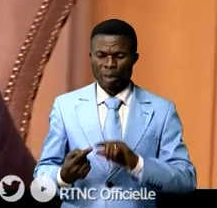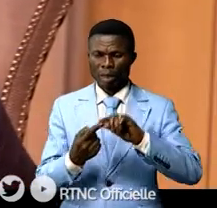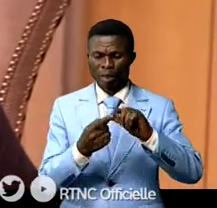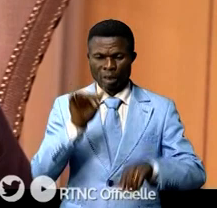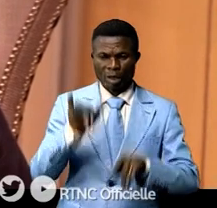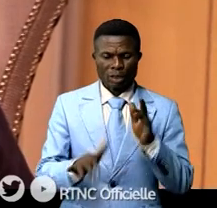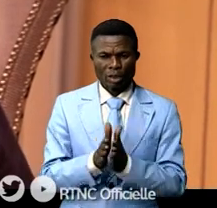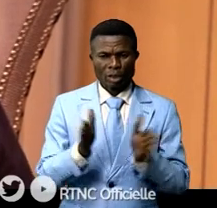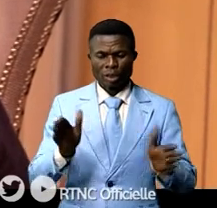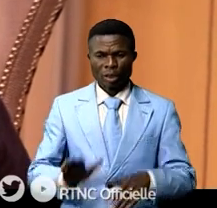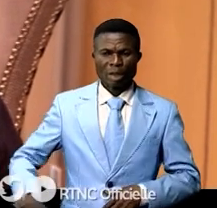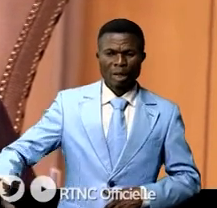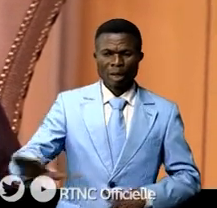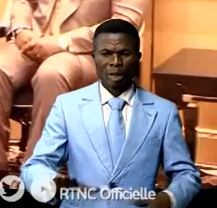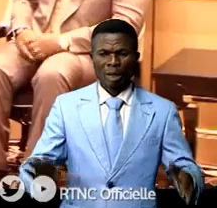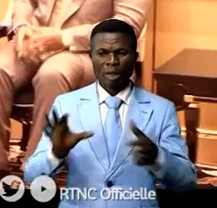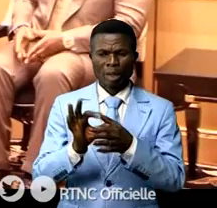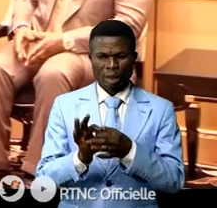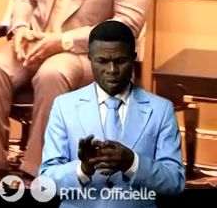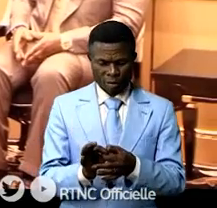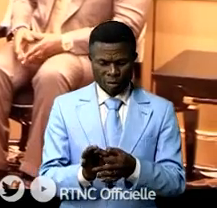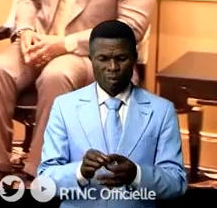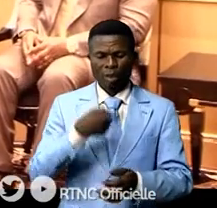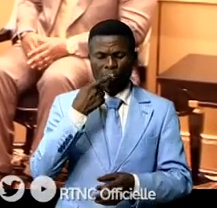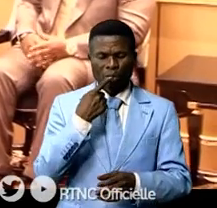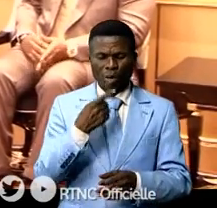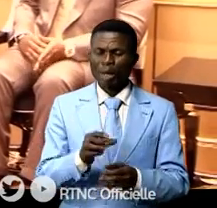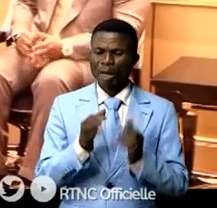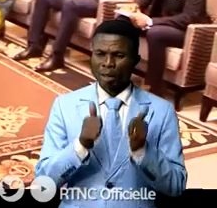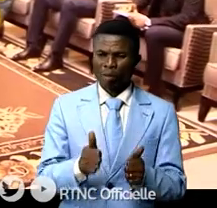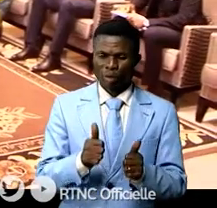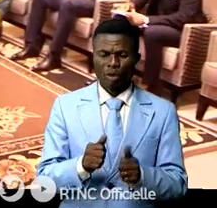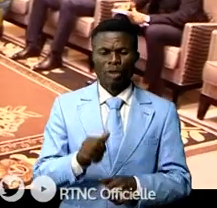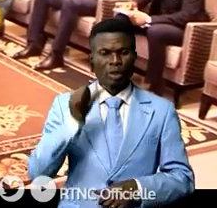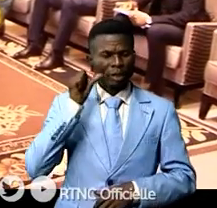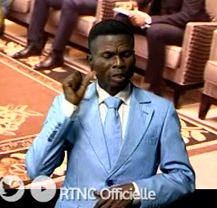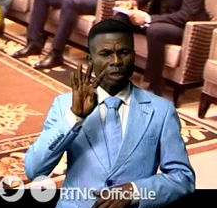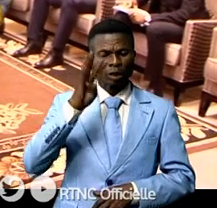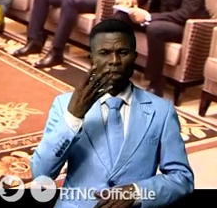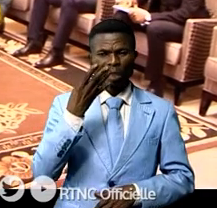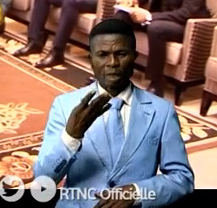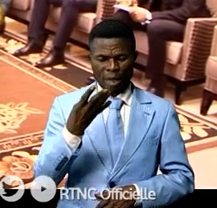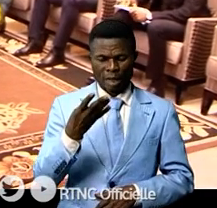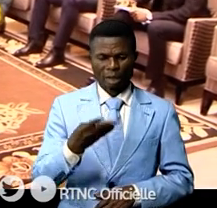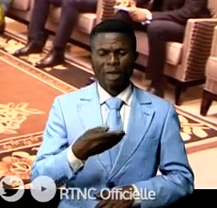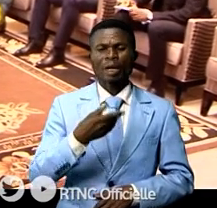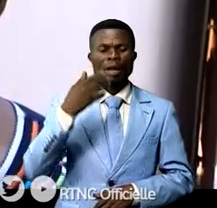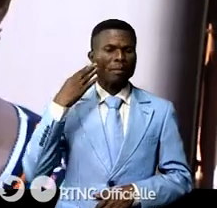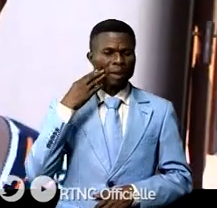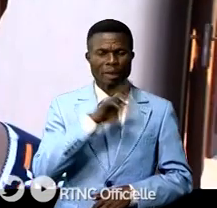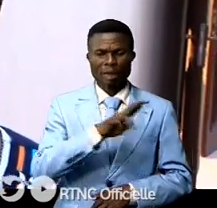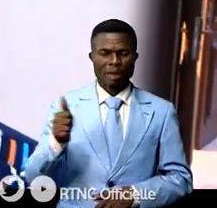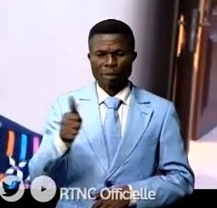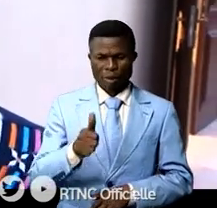'ONU, Bintou Keïta, au cours d'un échange cordial ce jeudi 4 mars au Palais de la Nation. Tout d'abord